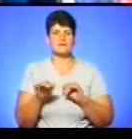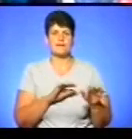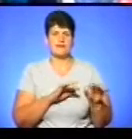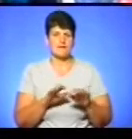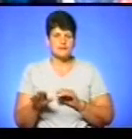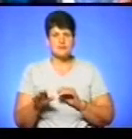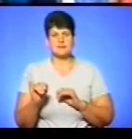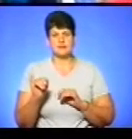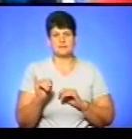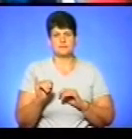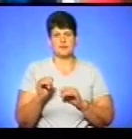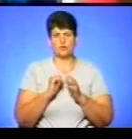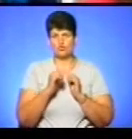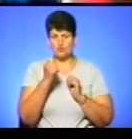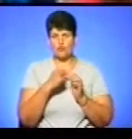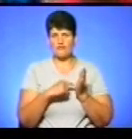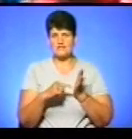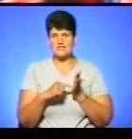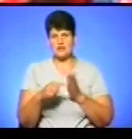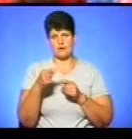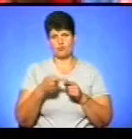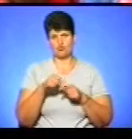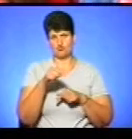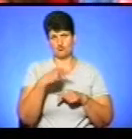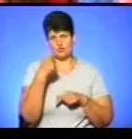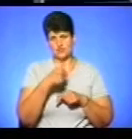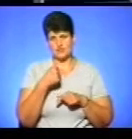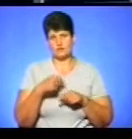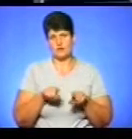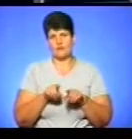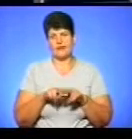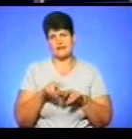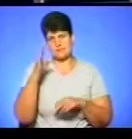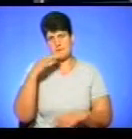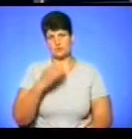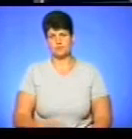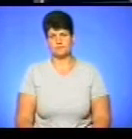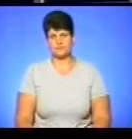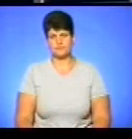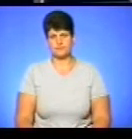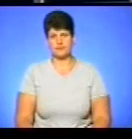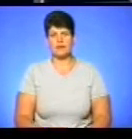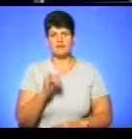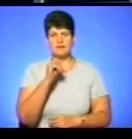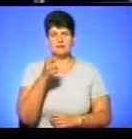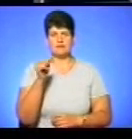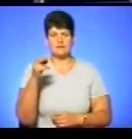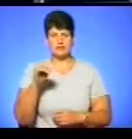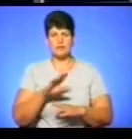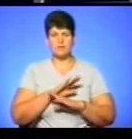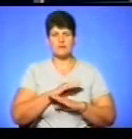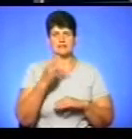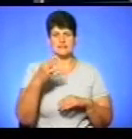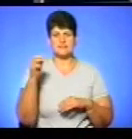Ми кожного року відзначаємо цю річницю, ми вважаємо його своїм хрестним батьком. Зазначу, Іван Гавдида помер 30